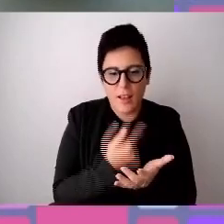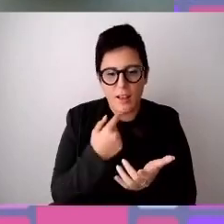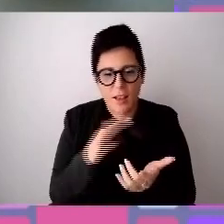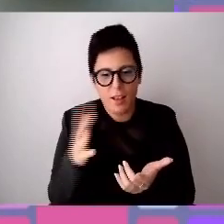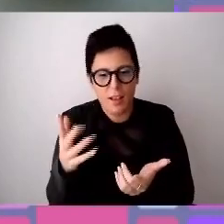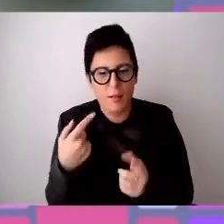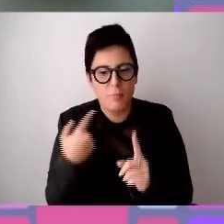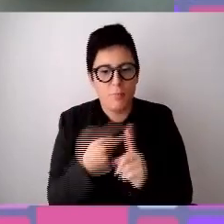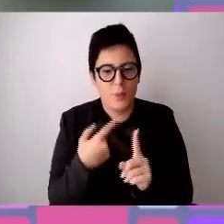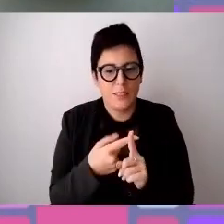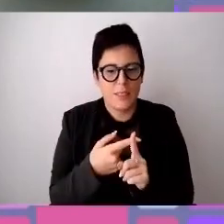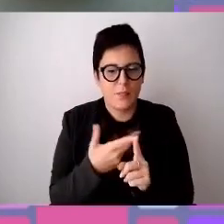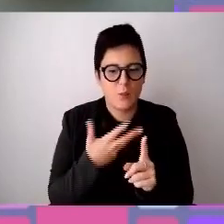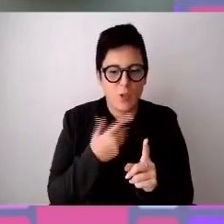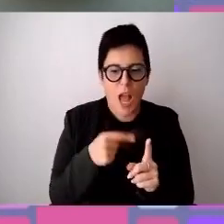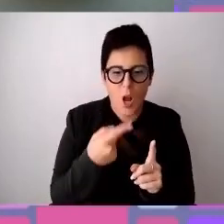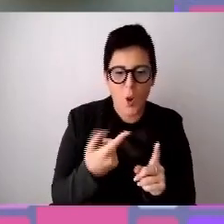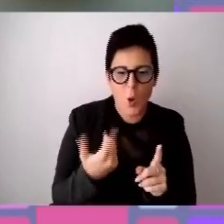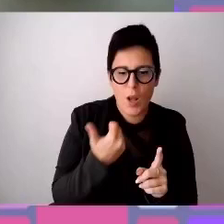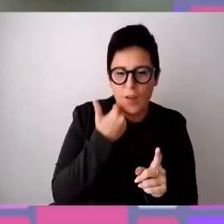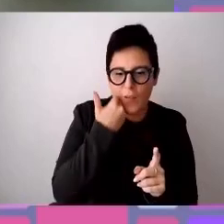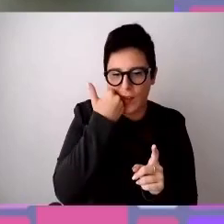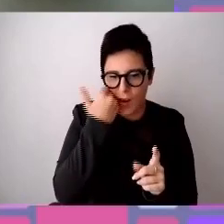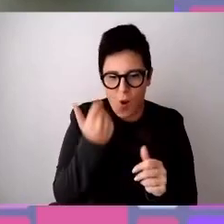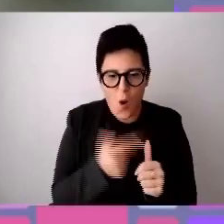sono molto contenta però c'è ancora della vergogna ci sono ancora